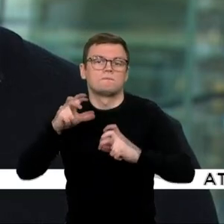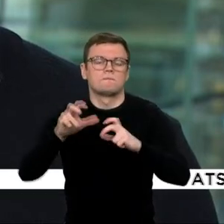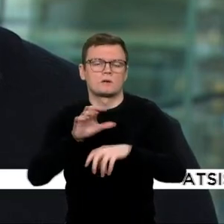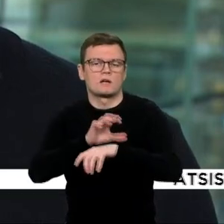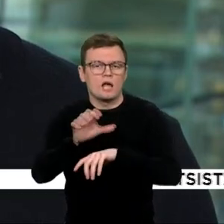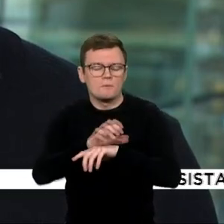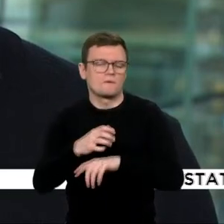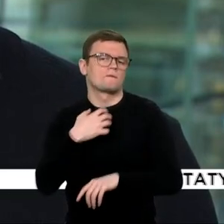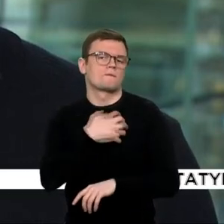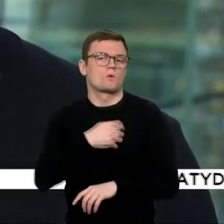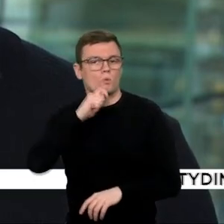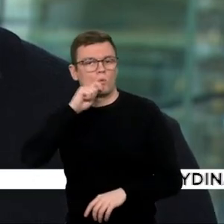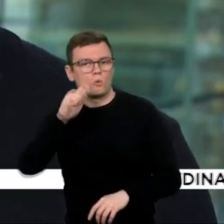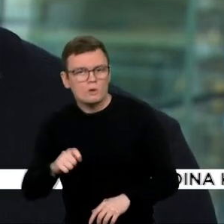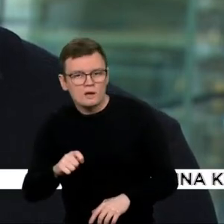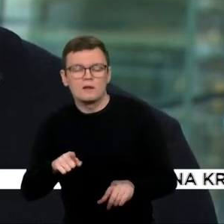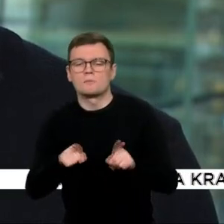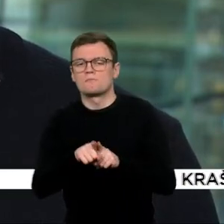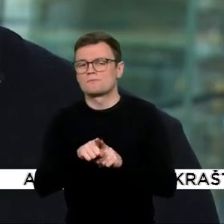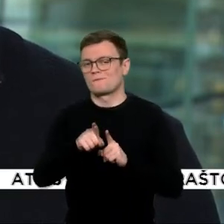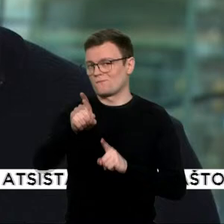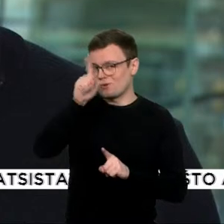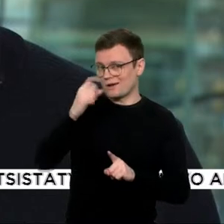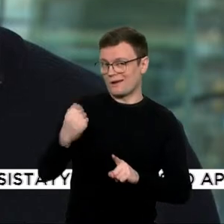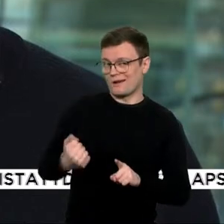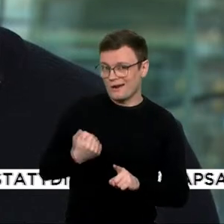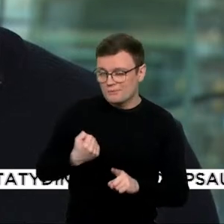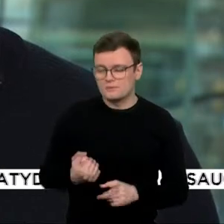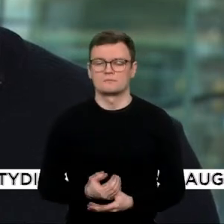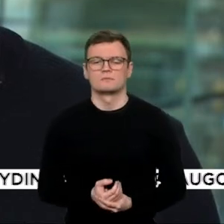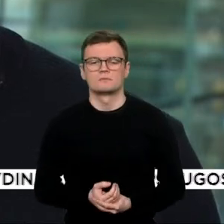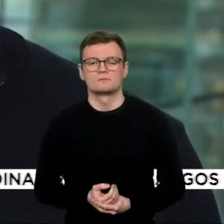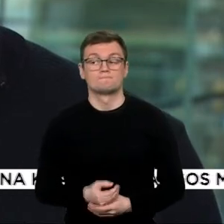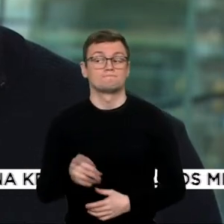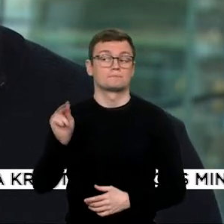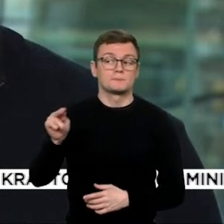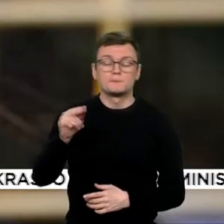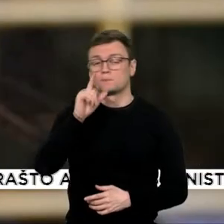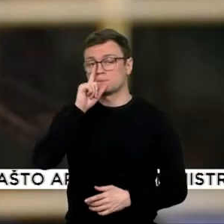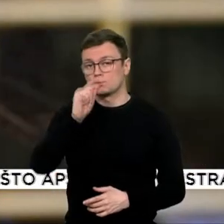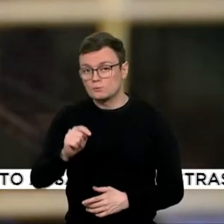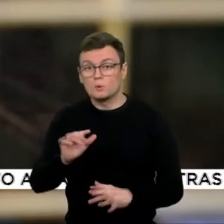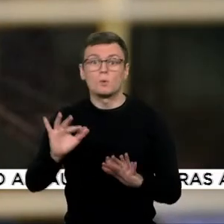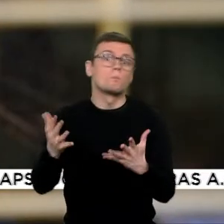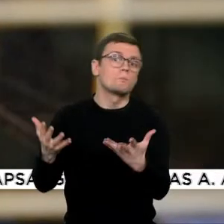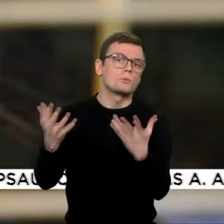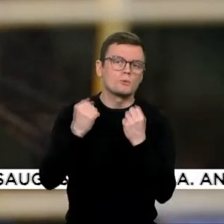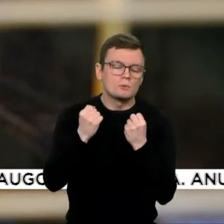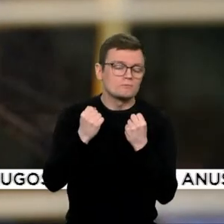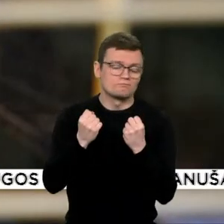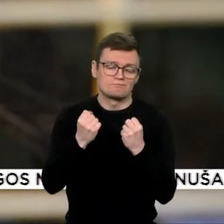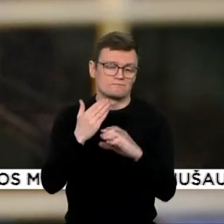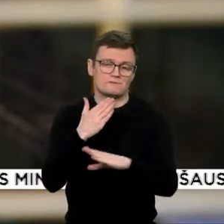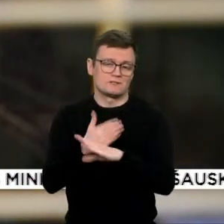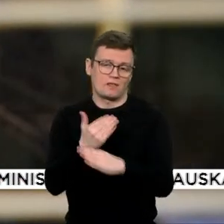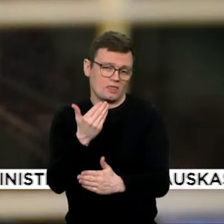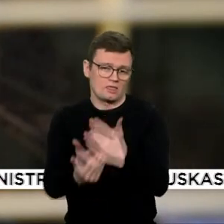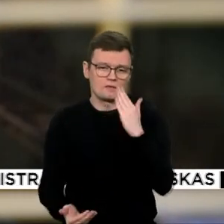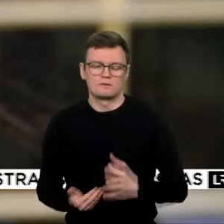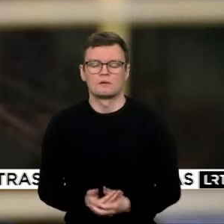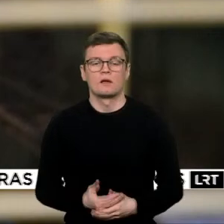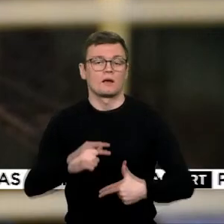bundesverui. Tai ir signalas Putinui, kad jis neturės galimybių prieš mus, jei užpuls. LRT televizijos turima